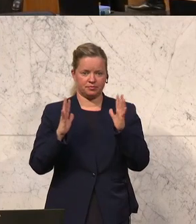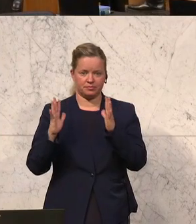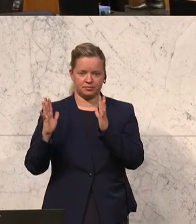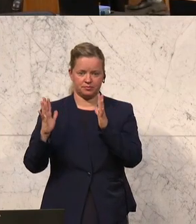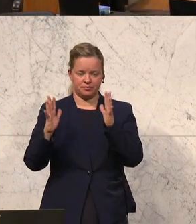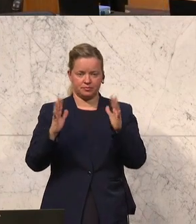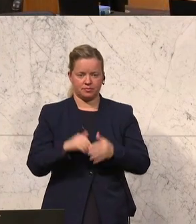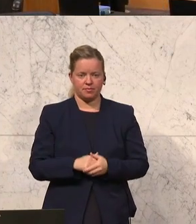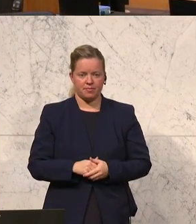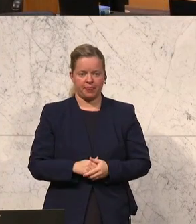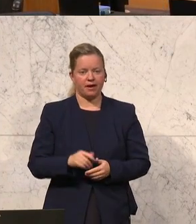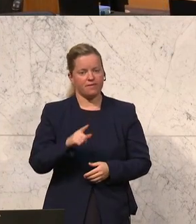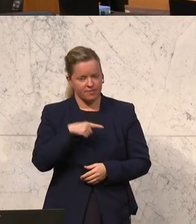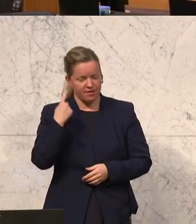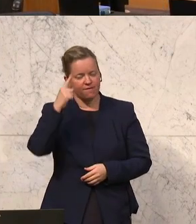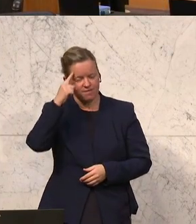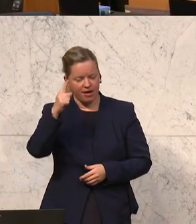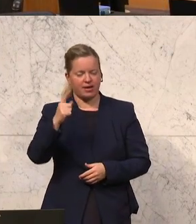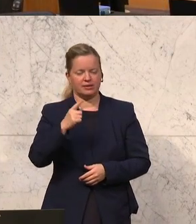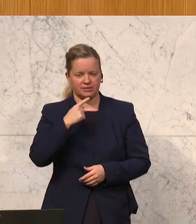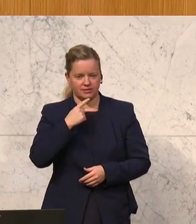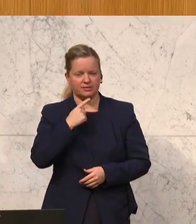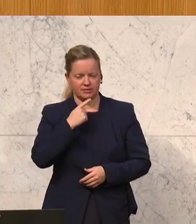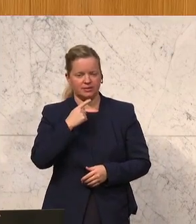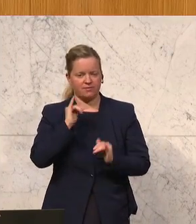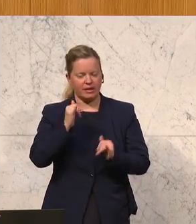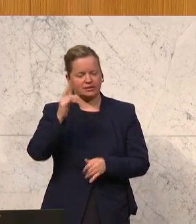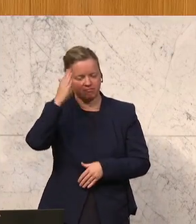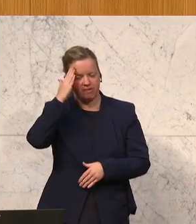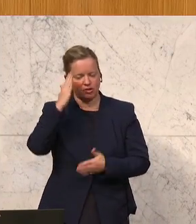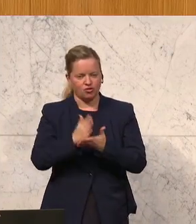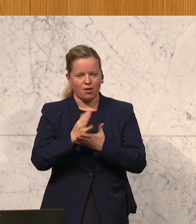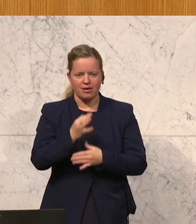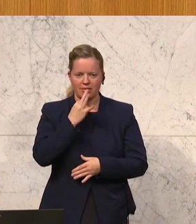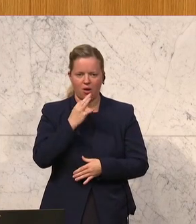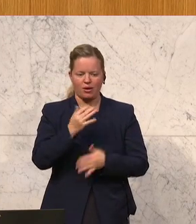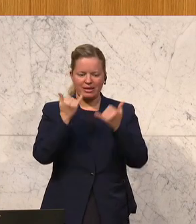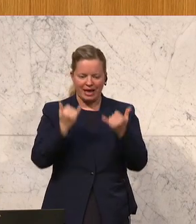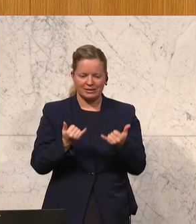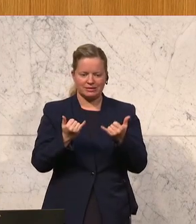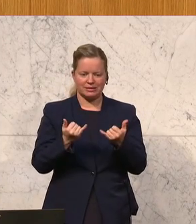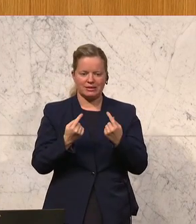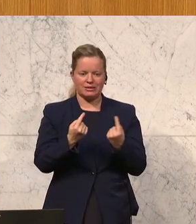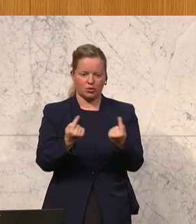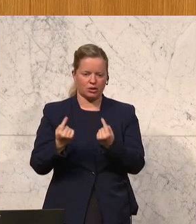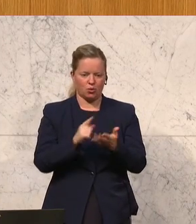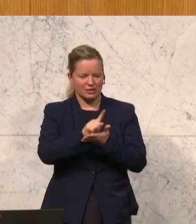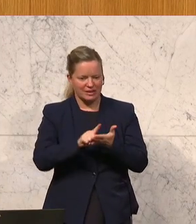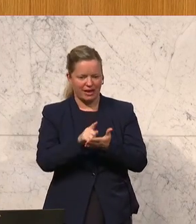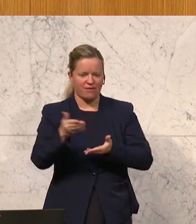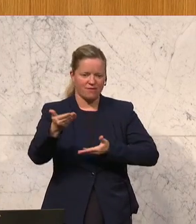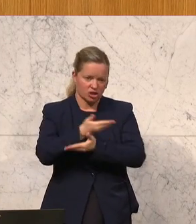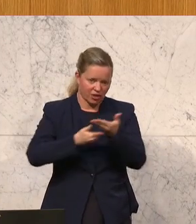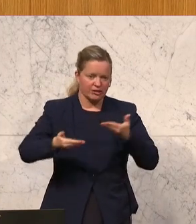Wir wissen sehr genau, in welchen wirtschaftlich schwierigen Zeiten die Medienhäuser sind,